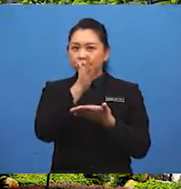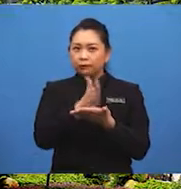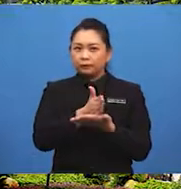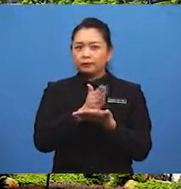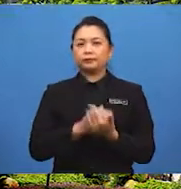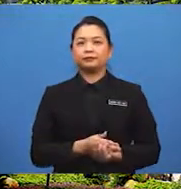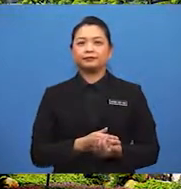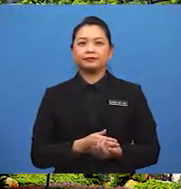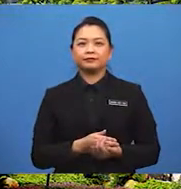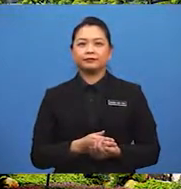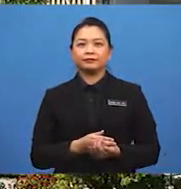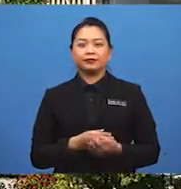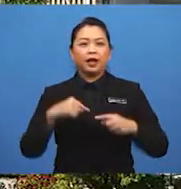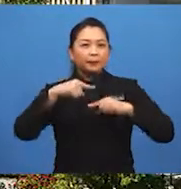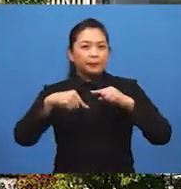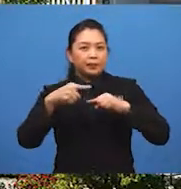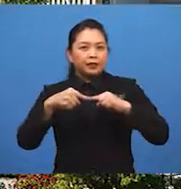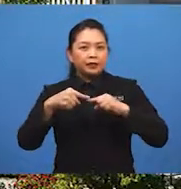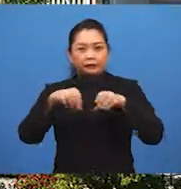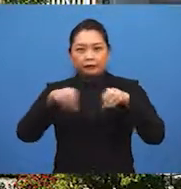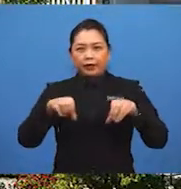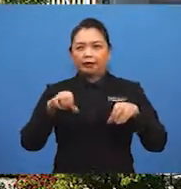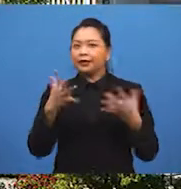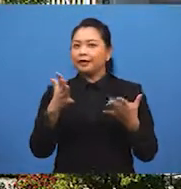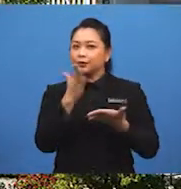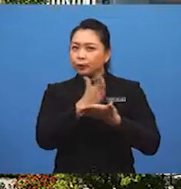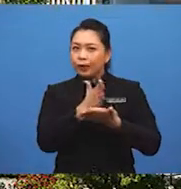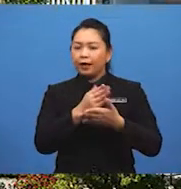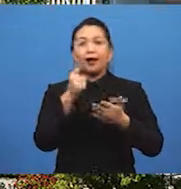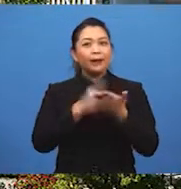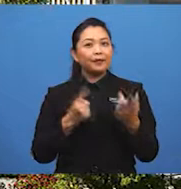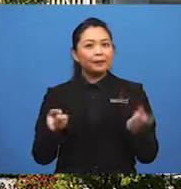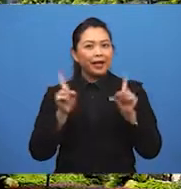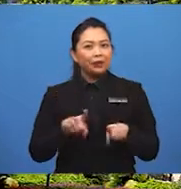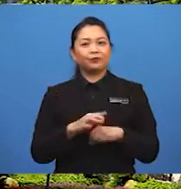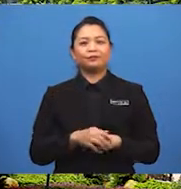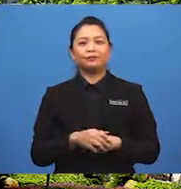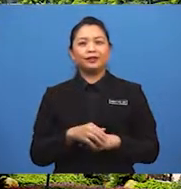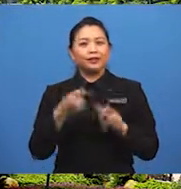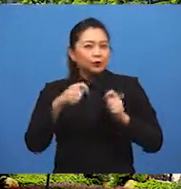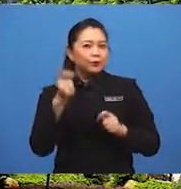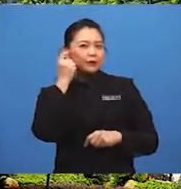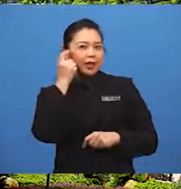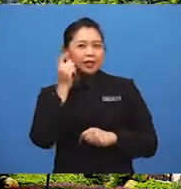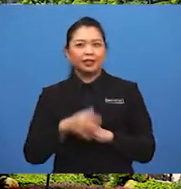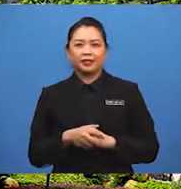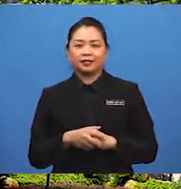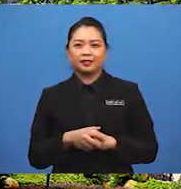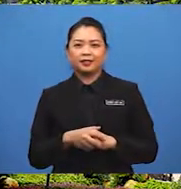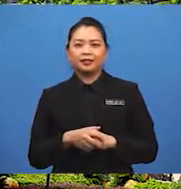tersumbat. Apabila parik tidak tersumbat, apa yang berlaku? cuba fikir.